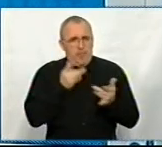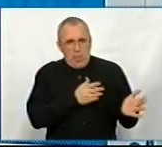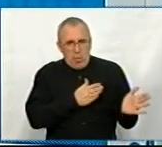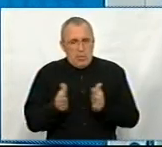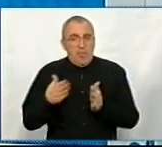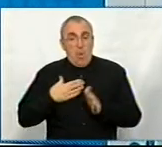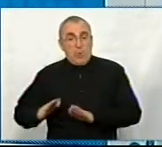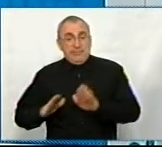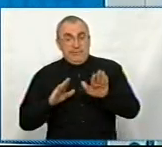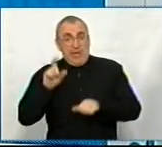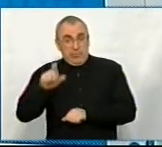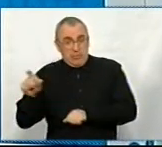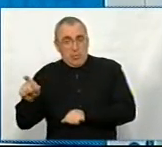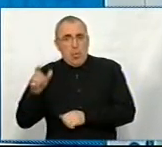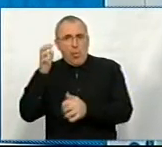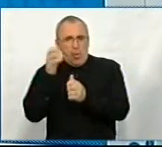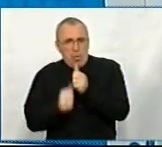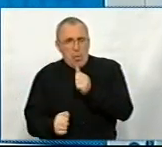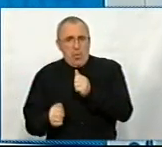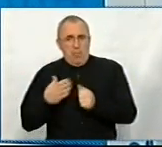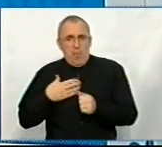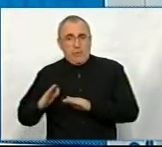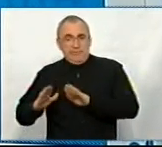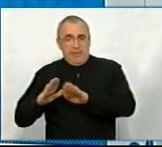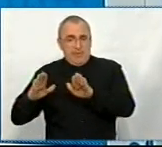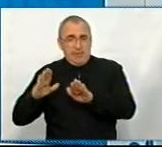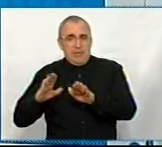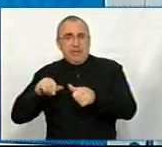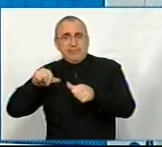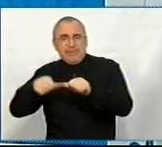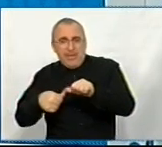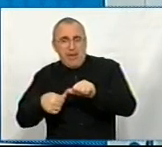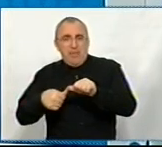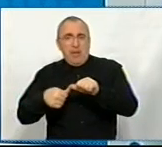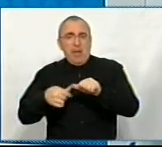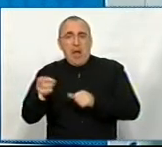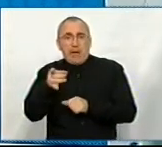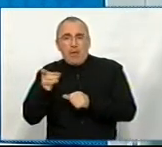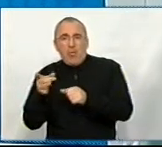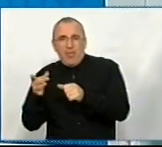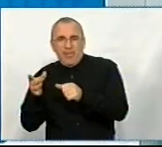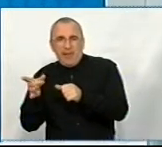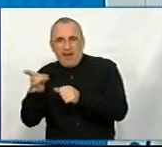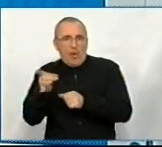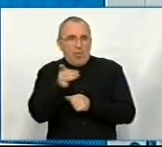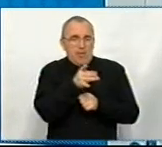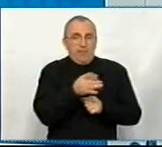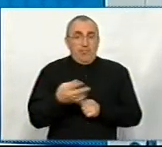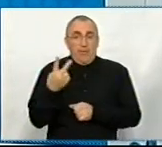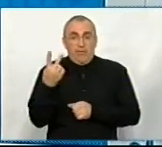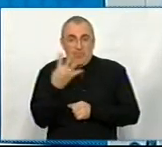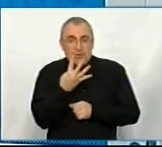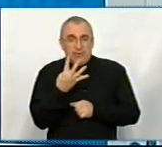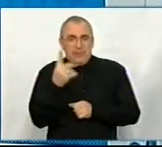Мої заступники, кожен з моїх заступників закріплений за одним із районів. І вони також 24